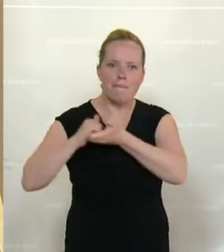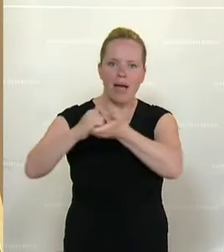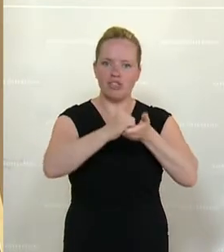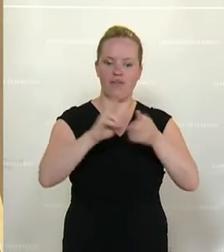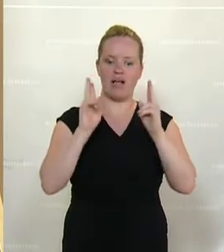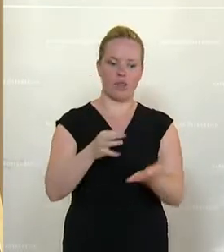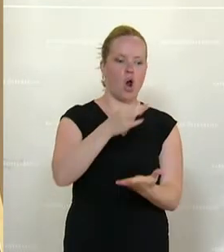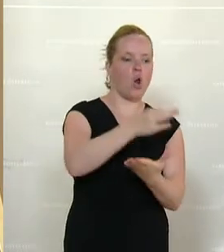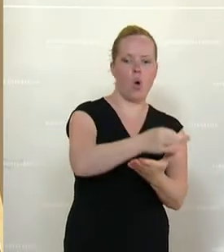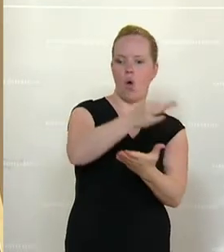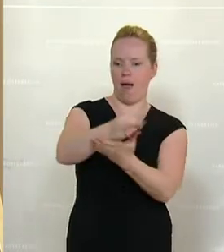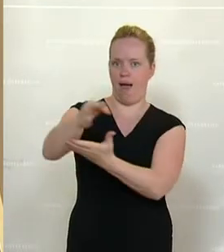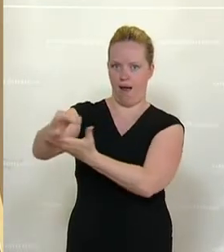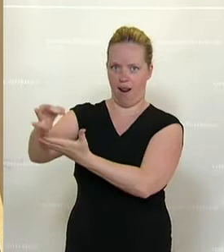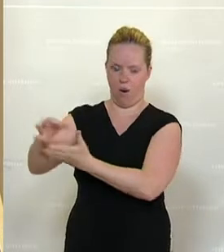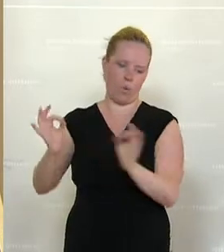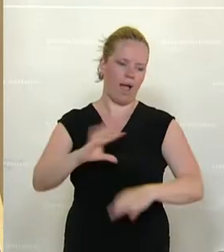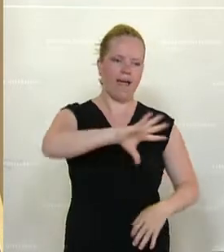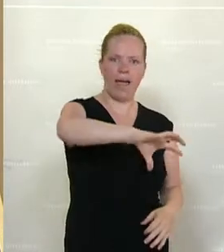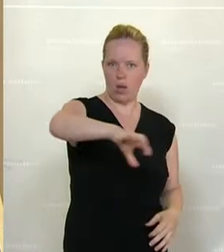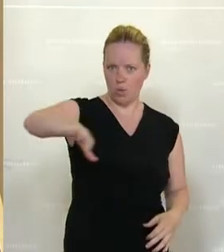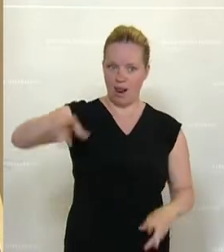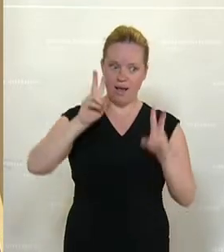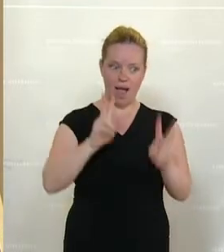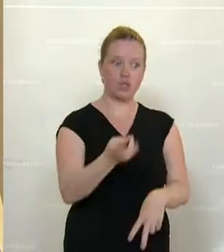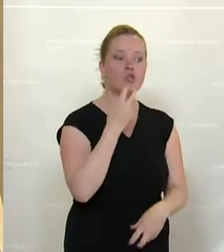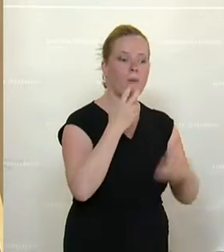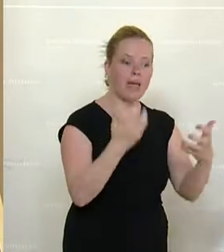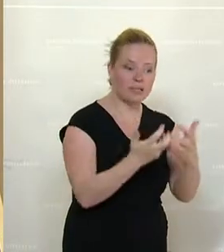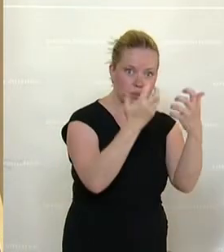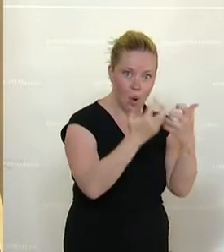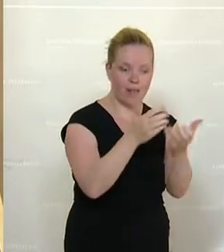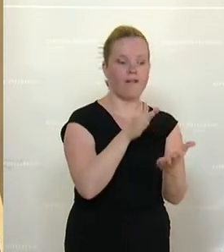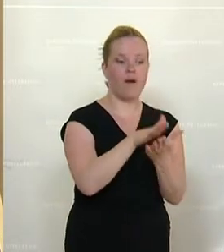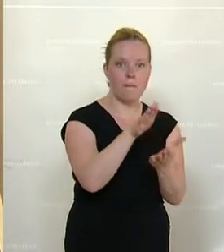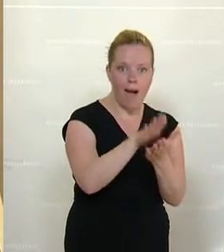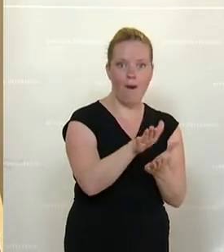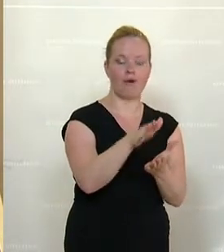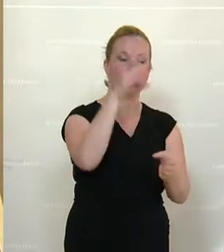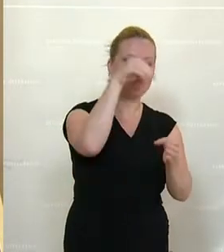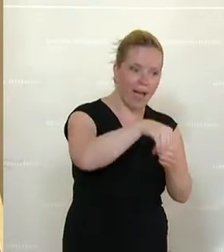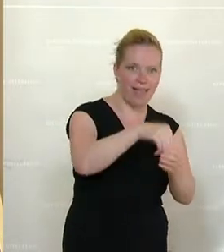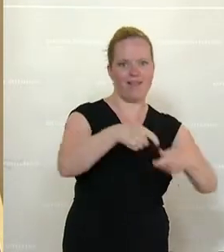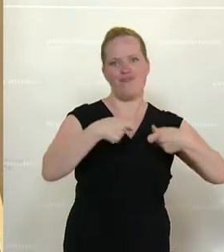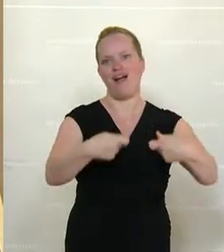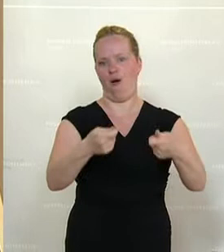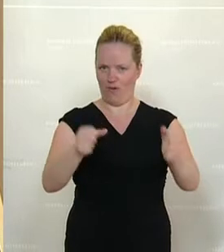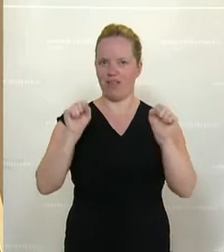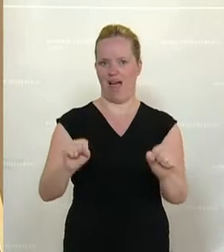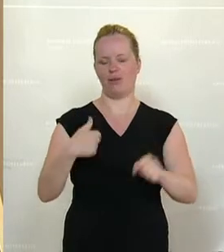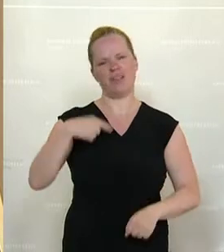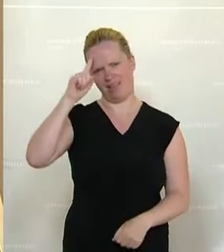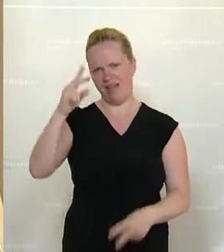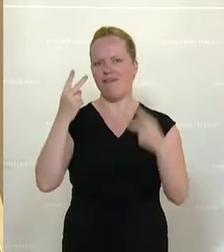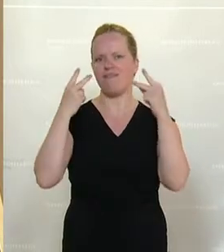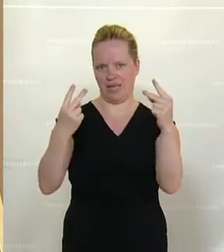und regional den Strom erzeugen, verbrauchen, speichern und verkaufen können. Und das ist ganz was Wichtiges, weil ich denke,